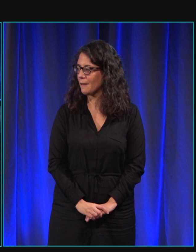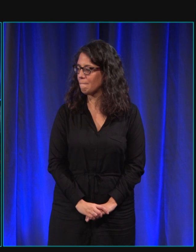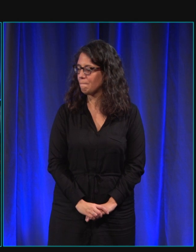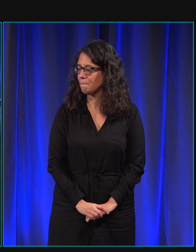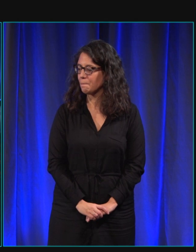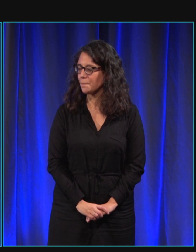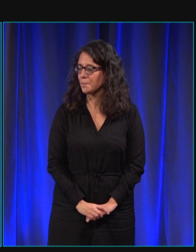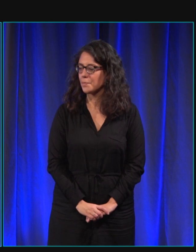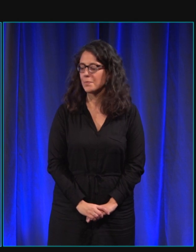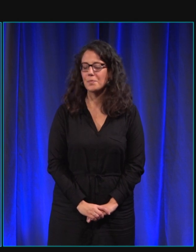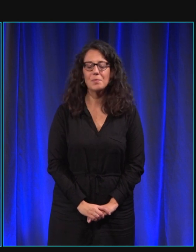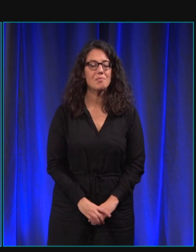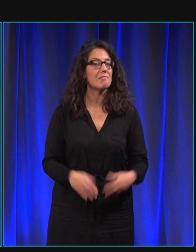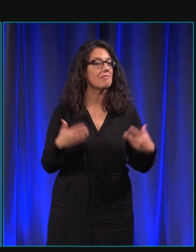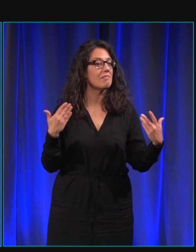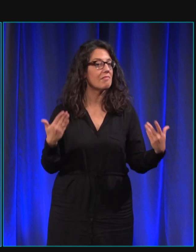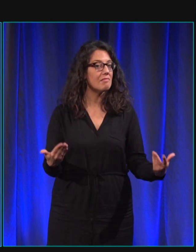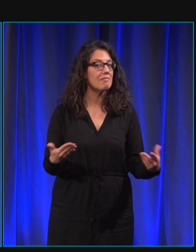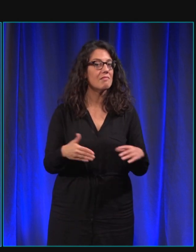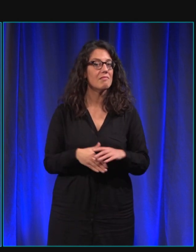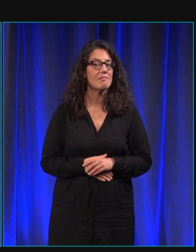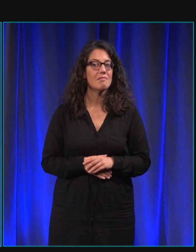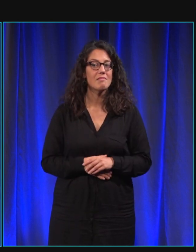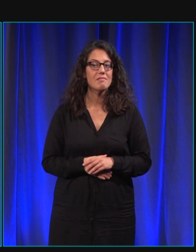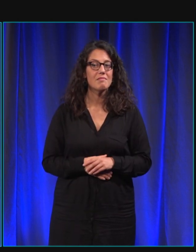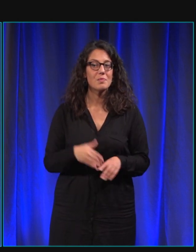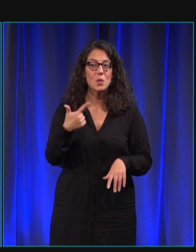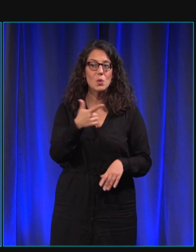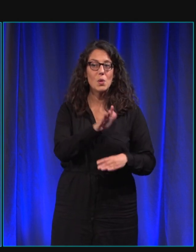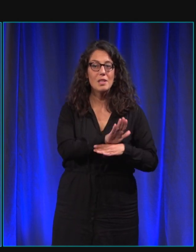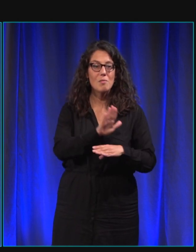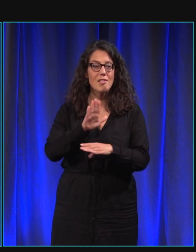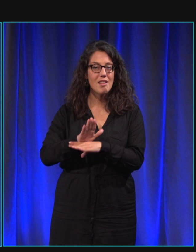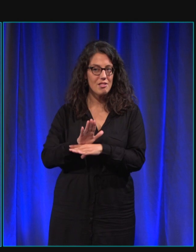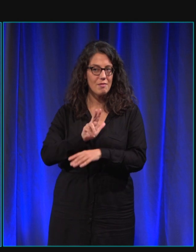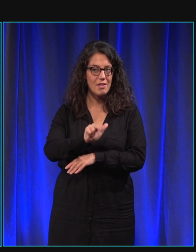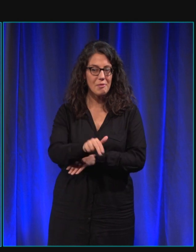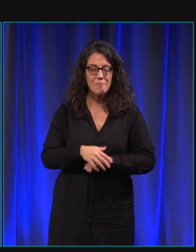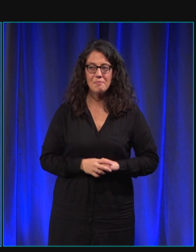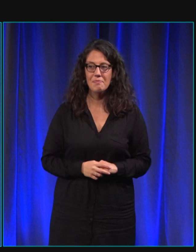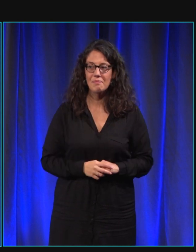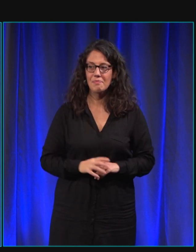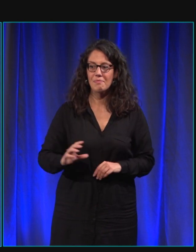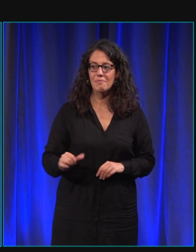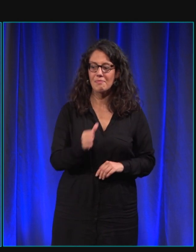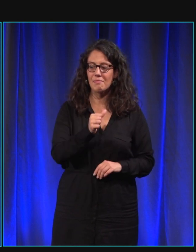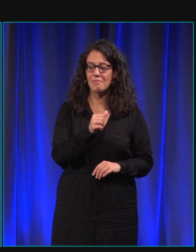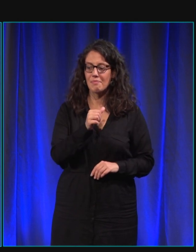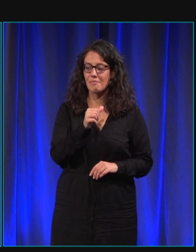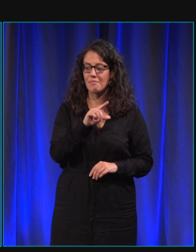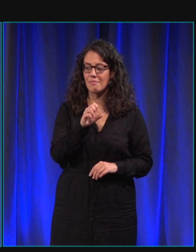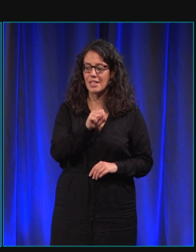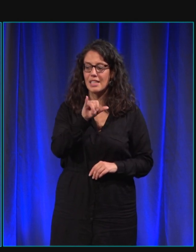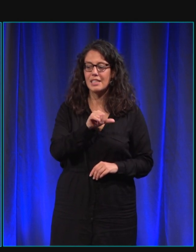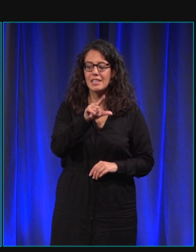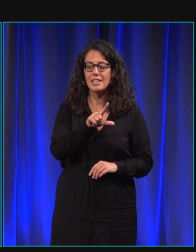Alors maintenant, nous allons avoir, écoutez, deux témoignages. Alors, nous allons commencer avec Sylvie Diagoua. Alors,